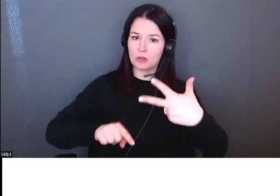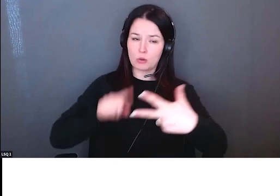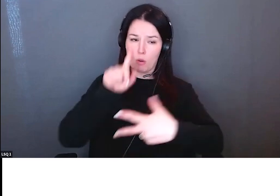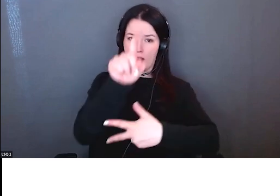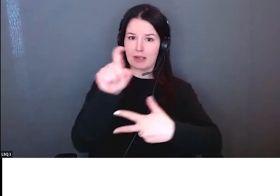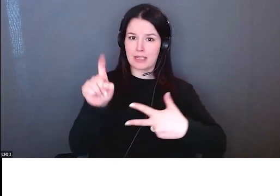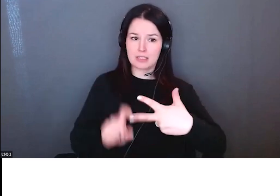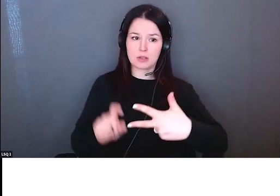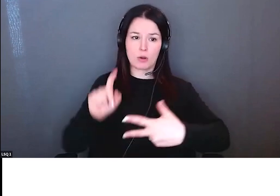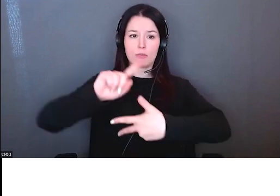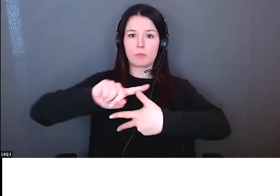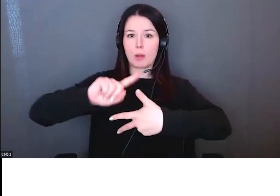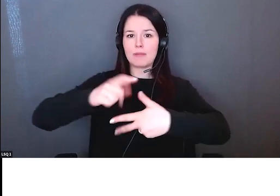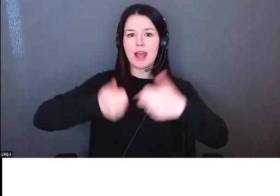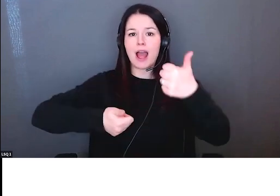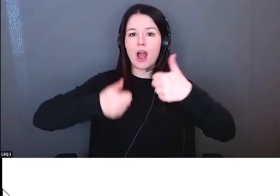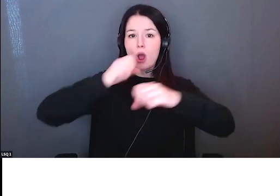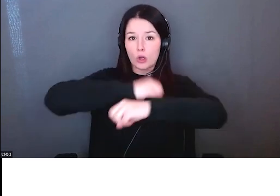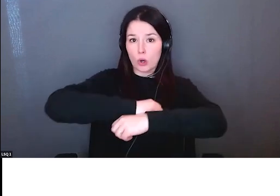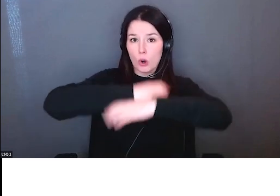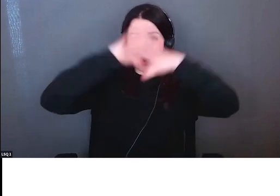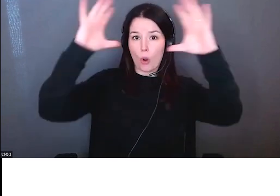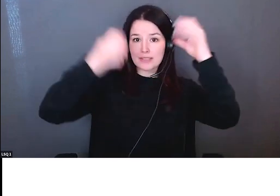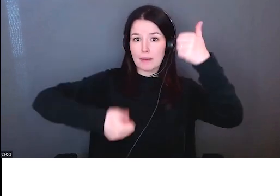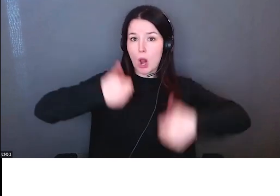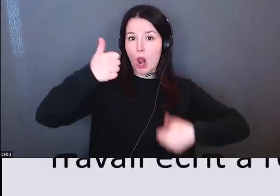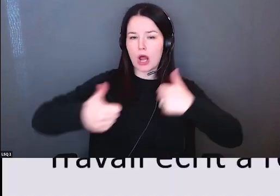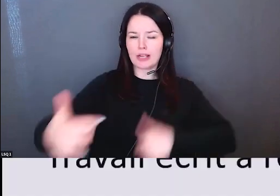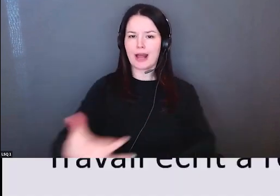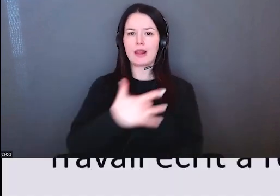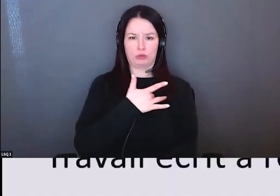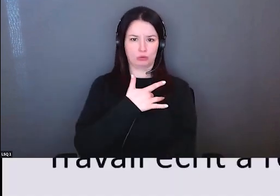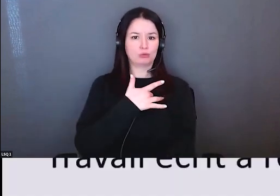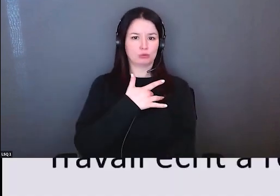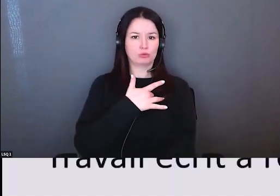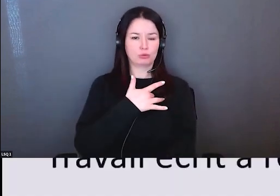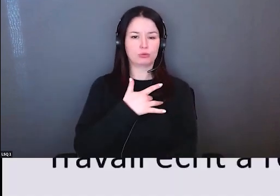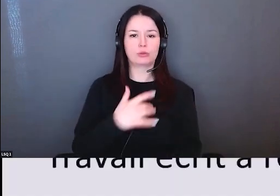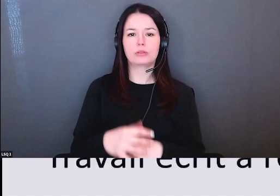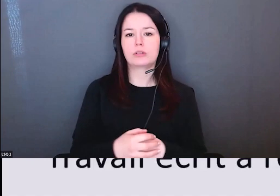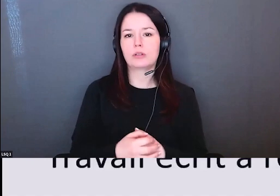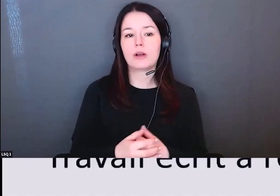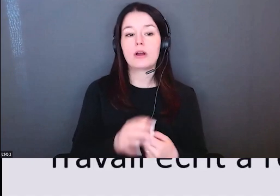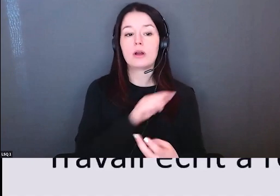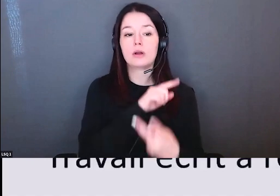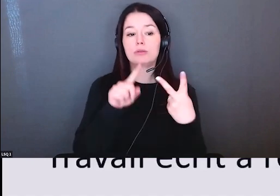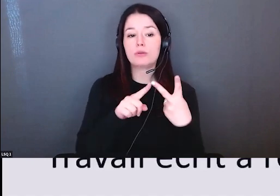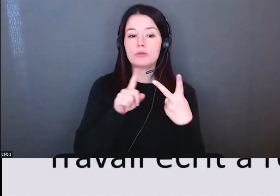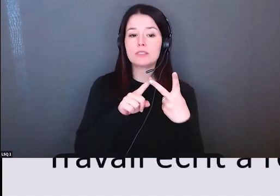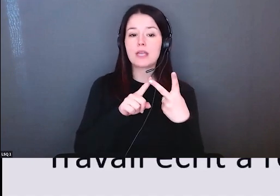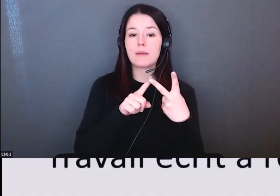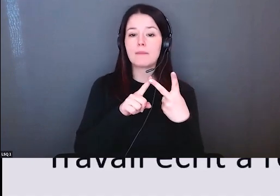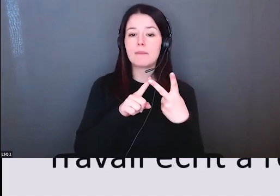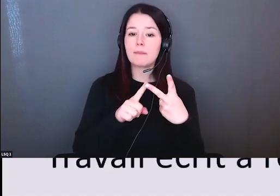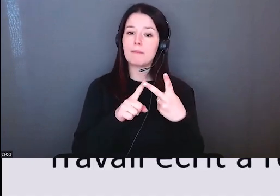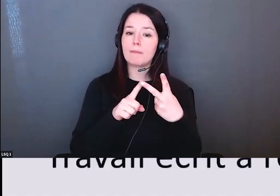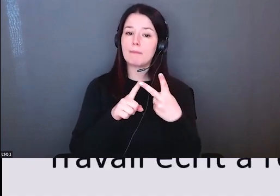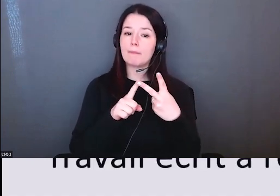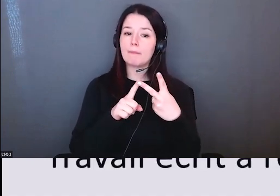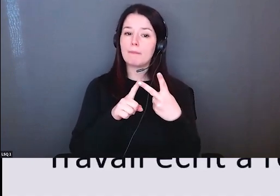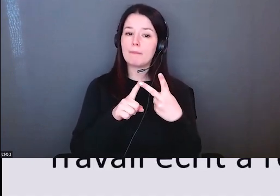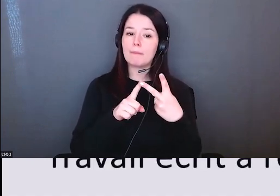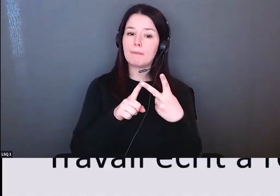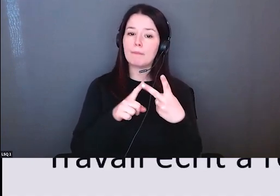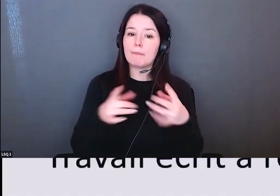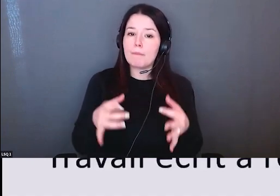cela pour parler du travail qu'on va faire aujourd'hui nous allons vous faire travailler un peu plus maintenant on veut que vous trouviez quelque chose